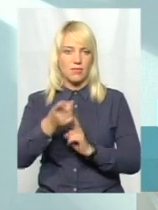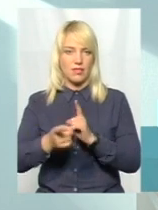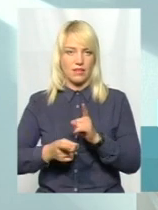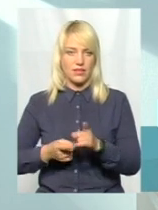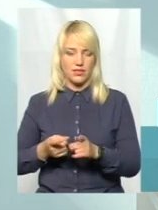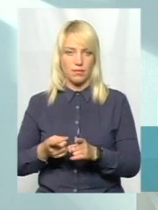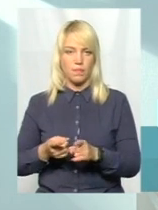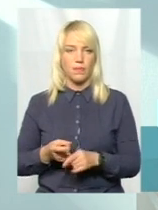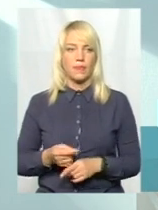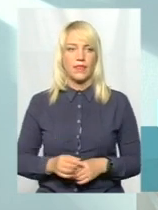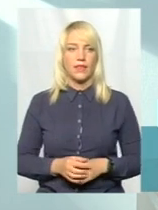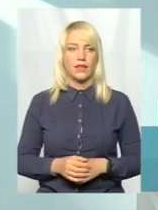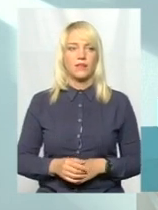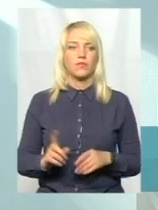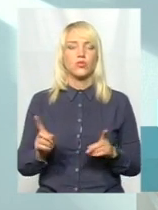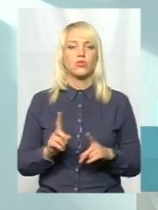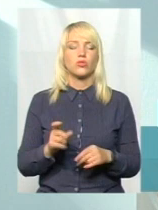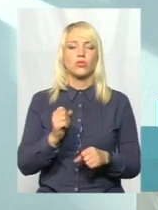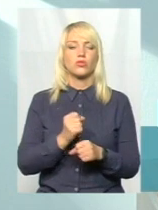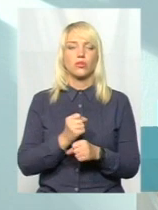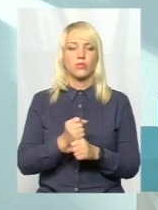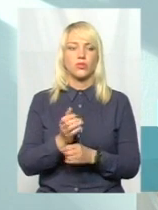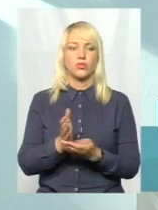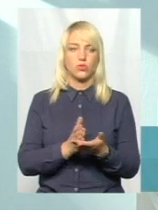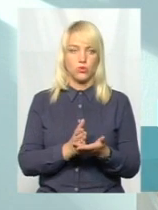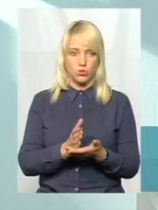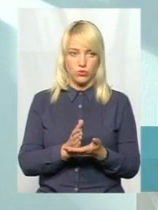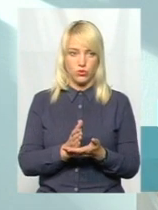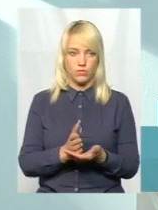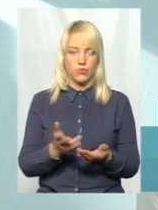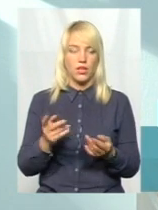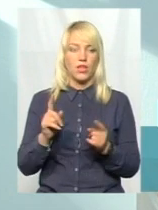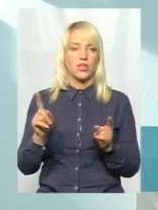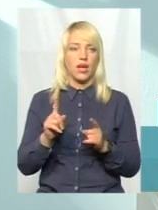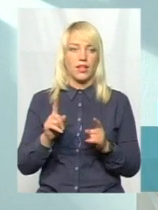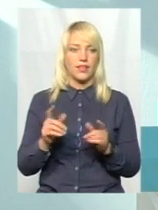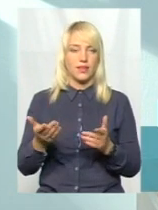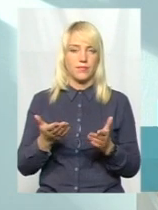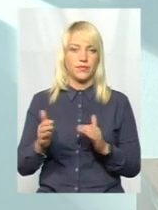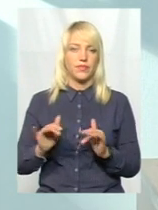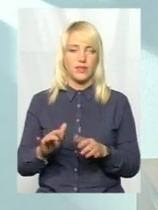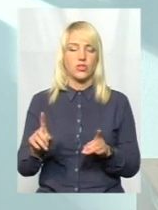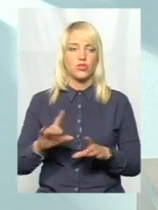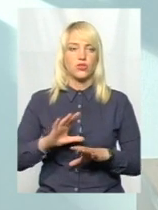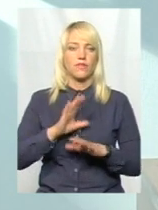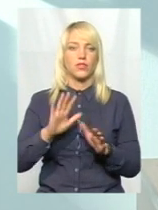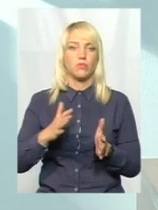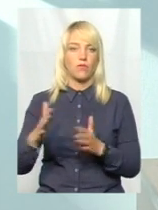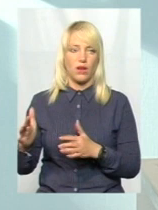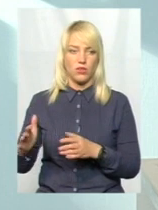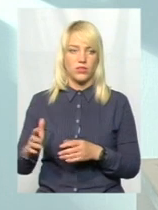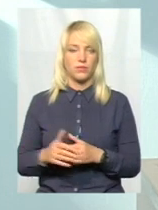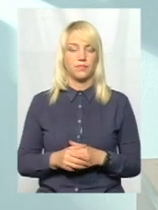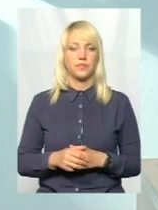сюжеті. Що зроблено службою, я хочу акцентувати, які дії вживалися, що відбувалося і що робила